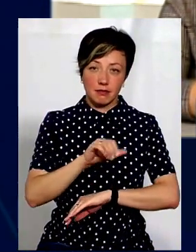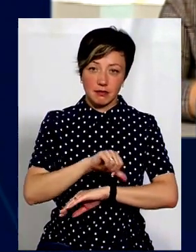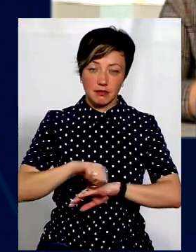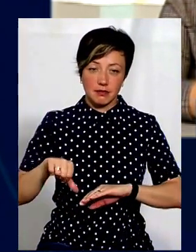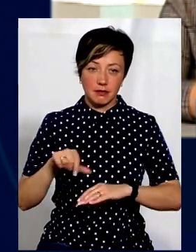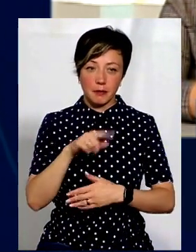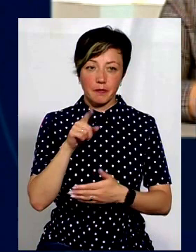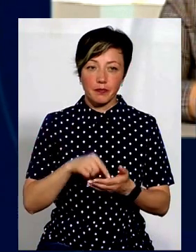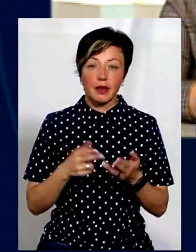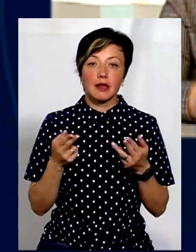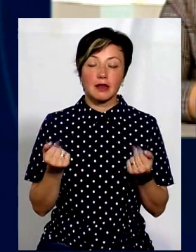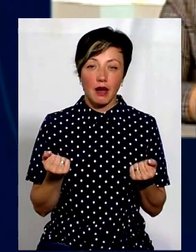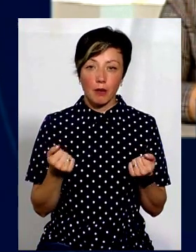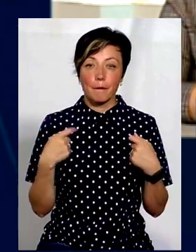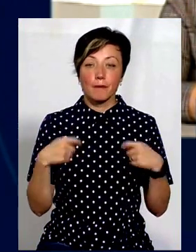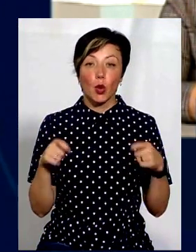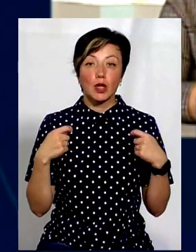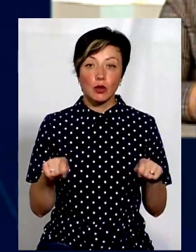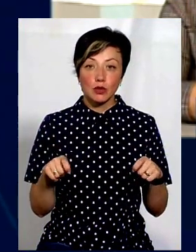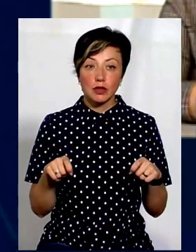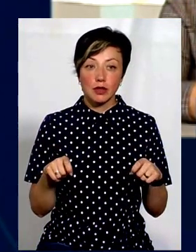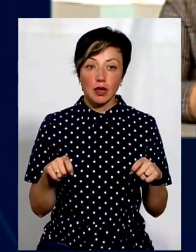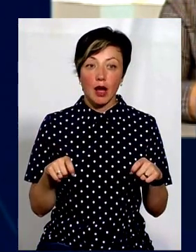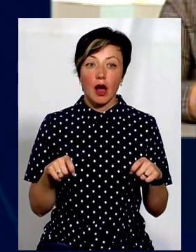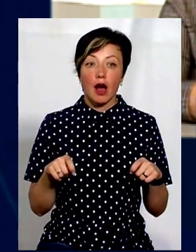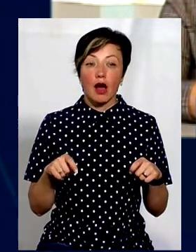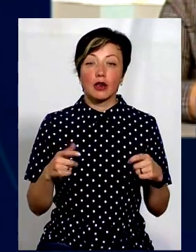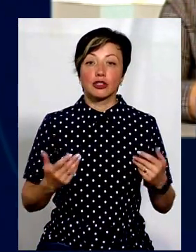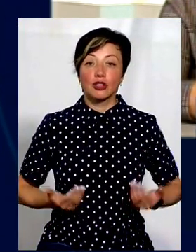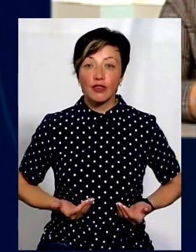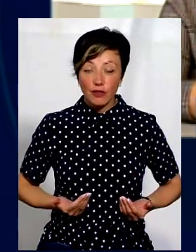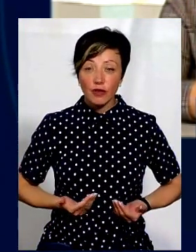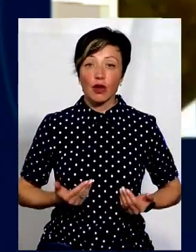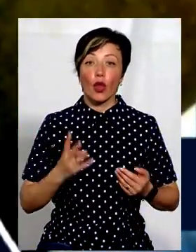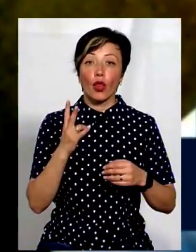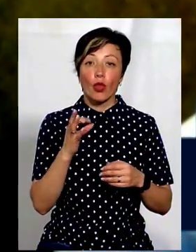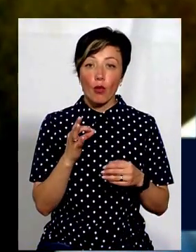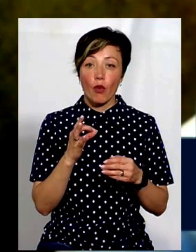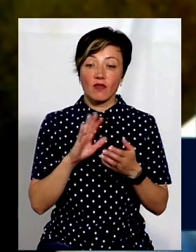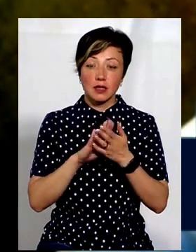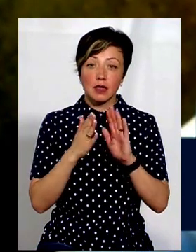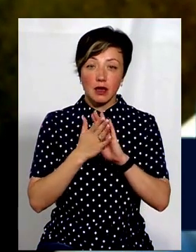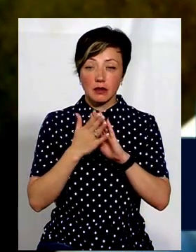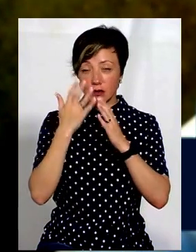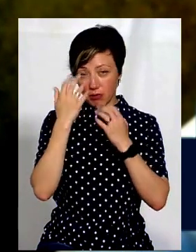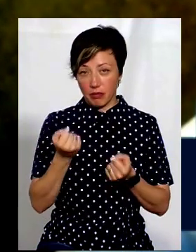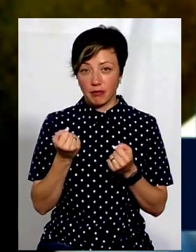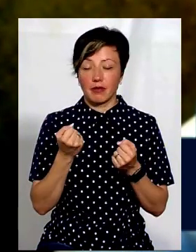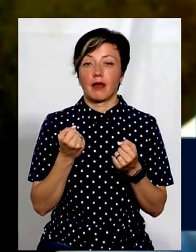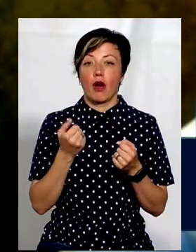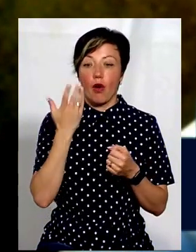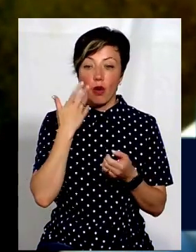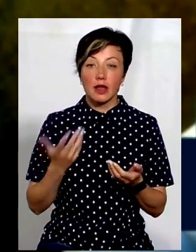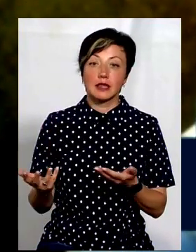Так. Вони продаються, по суті, живими, але вони знаходяться в стані анабіозу. Тобто,